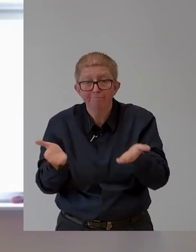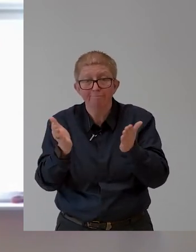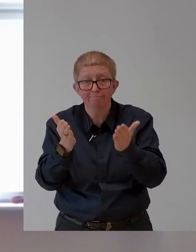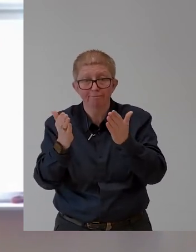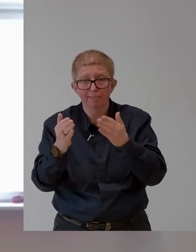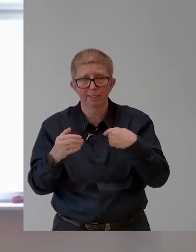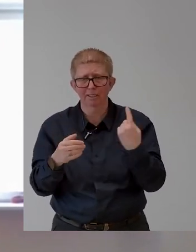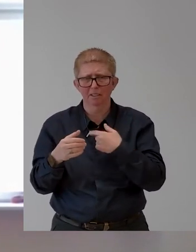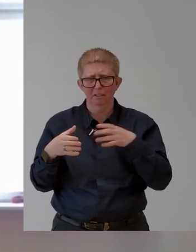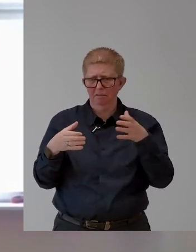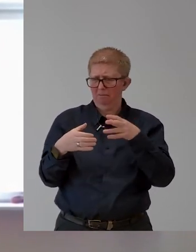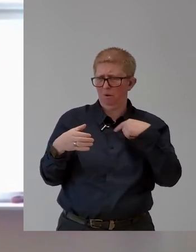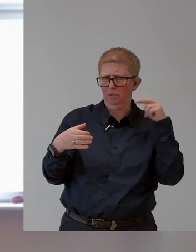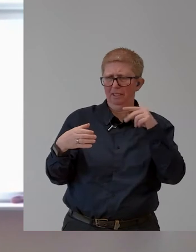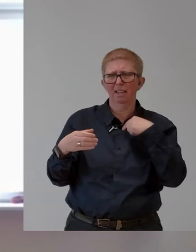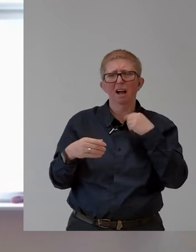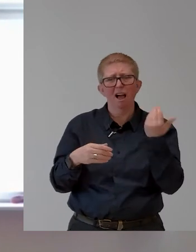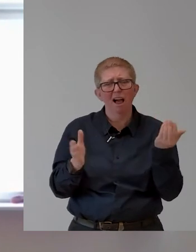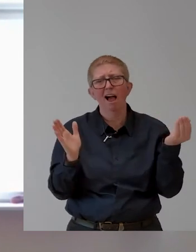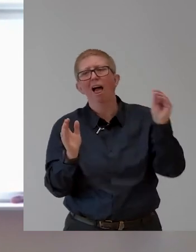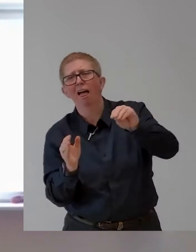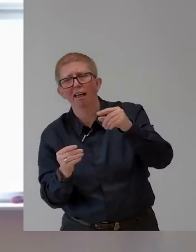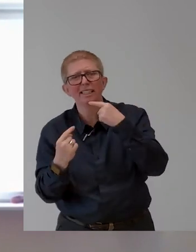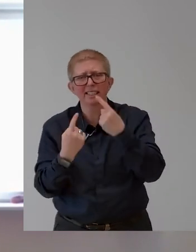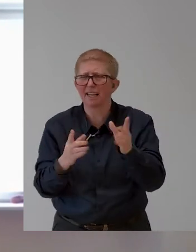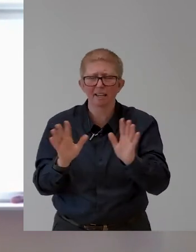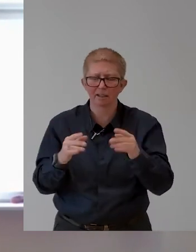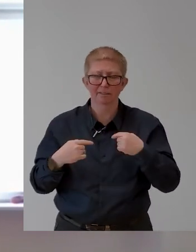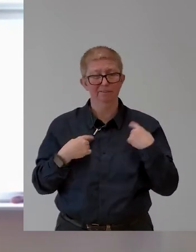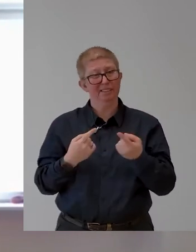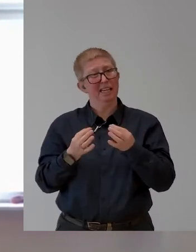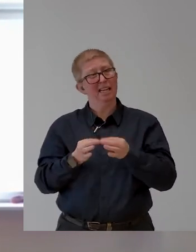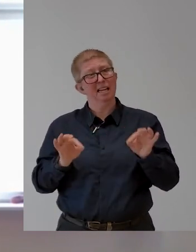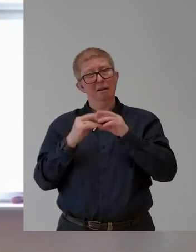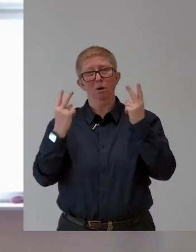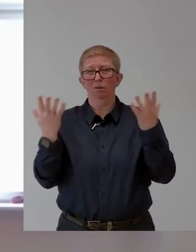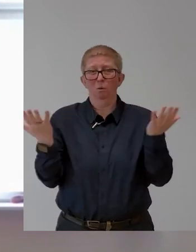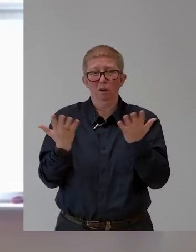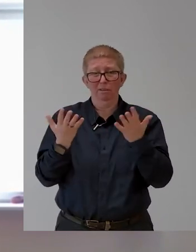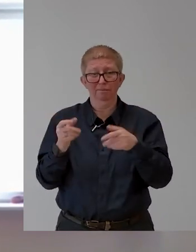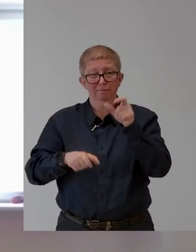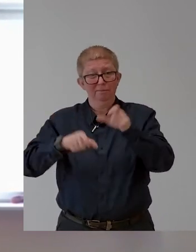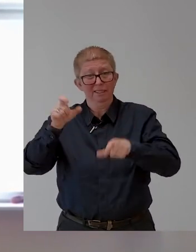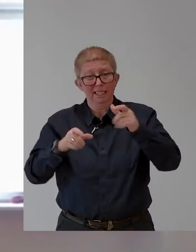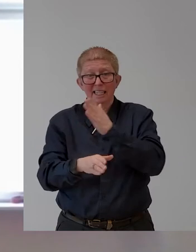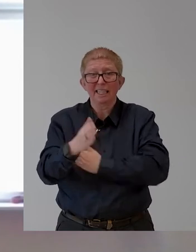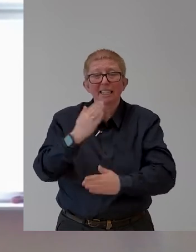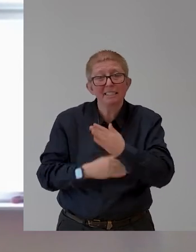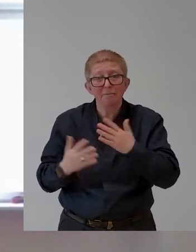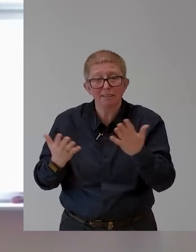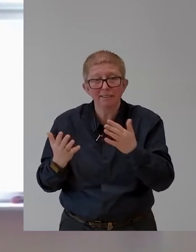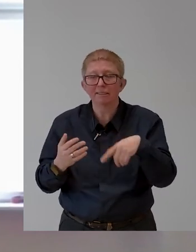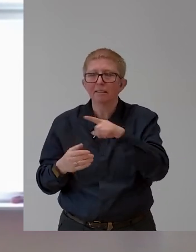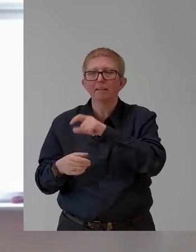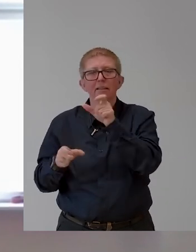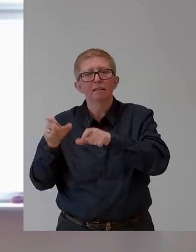für uns ist einfach auch wichtig, dass klar ist, dass es für auch Menschen mit Behinderungen einfach sein muss, zu Leistungen